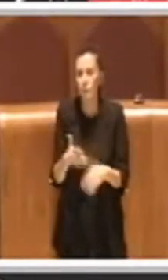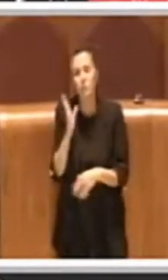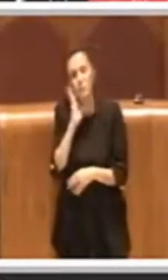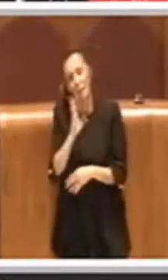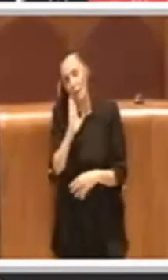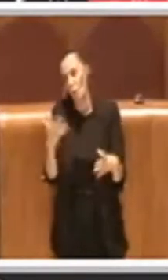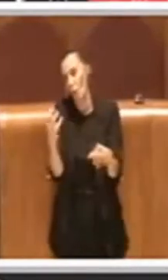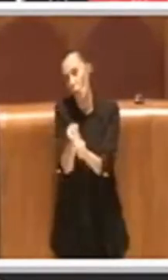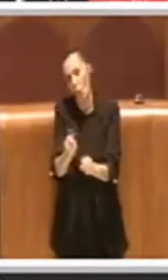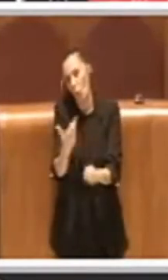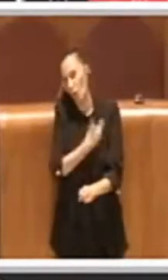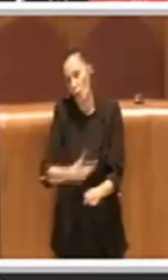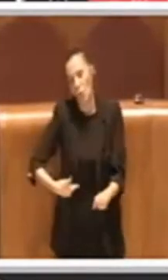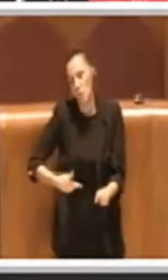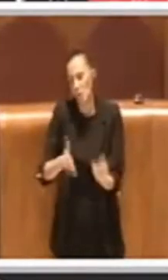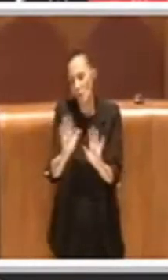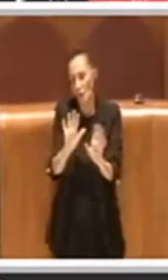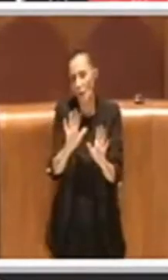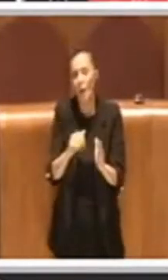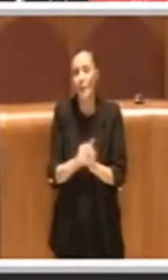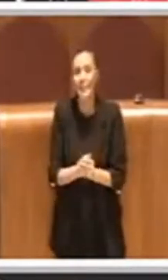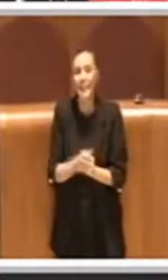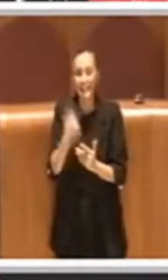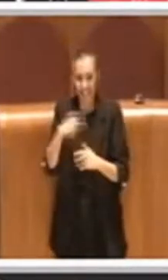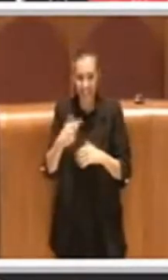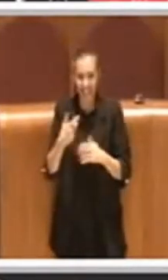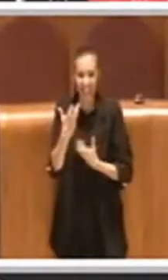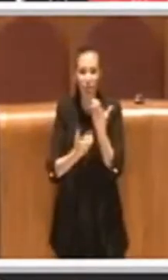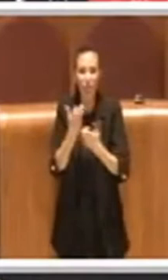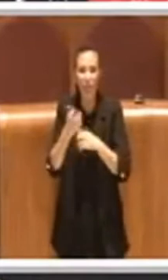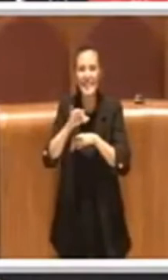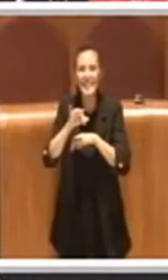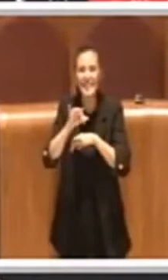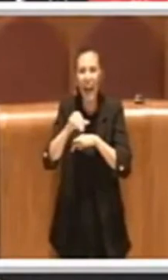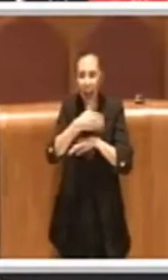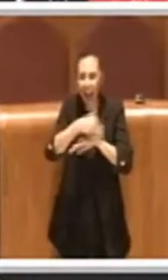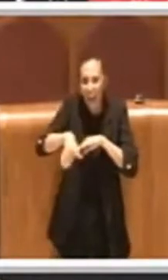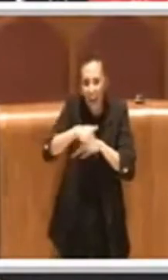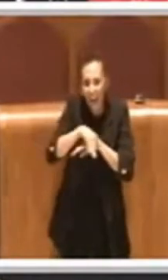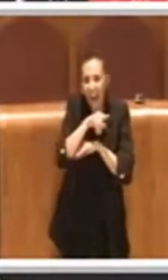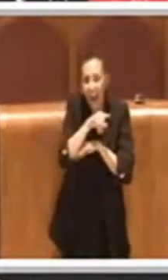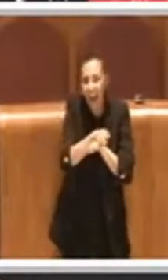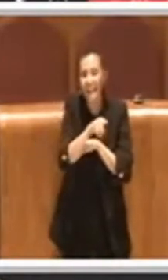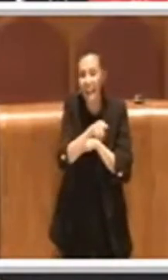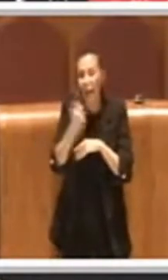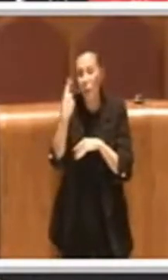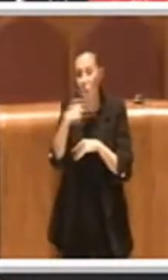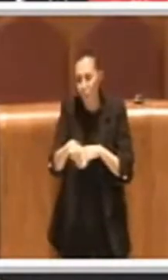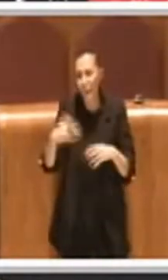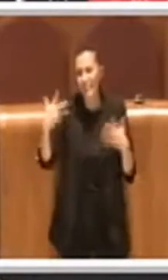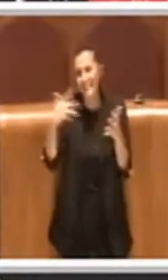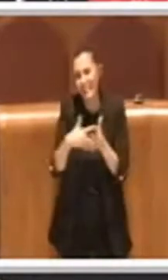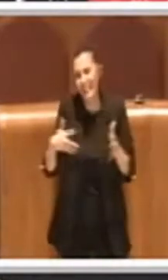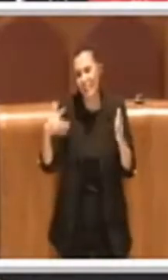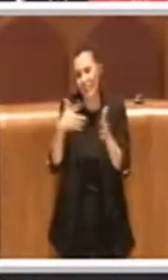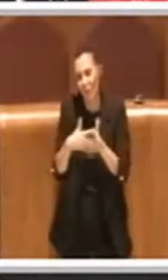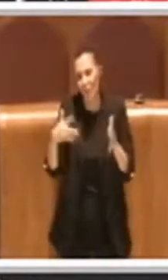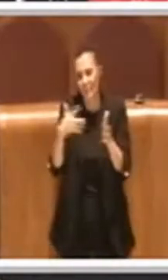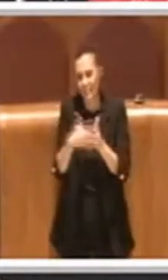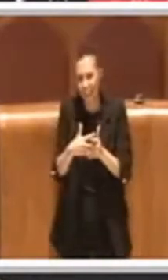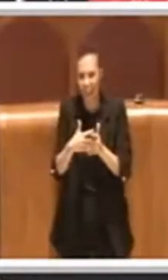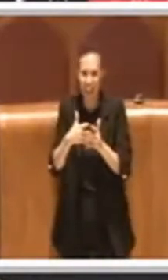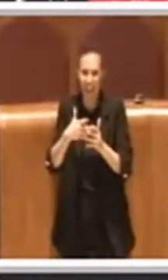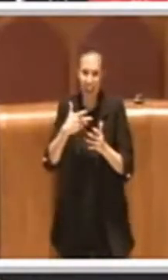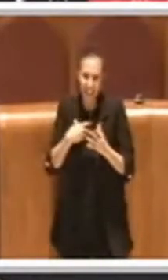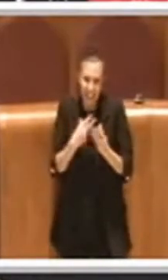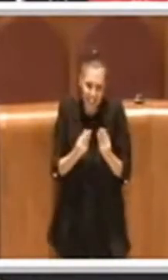'incendio del salario e con anche le difficoltà oggettive e tanti anche